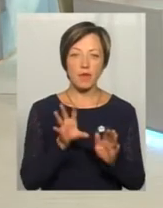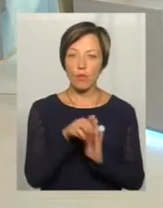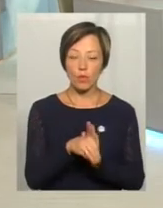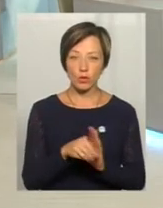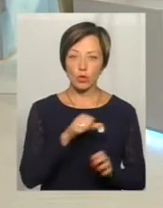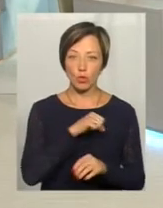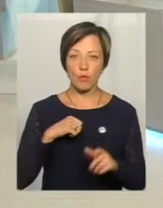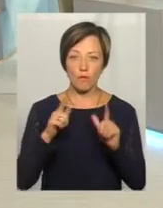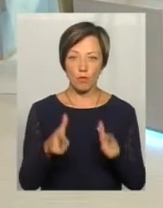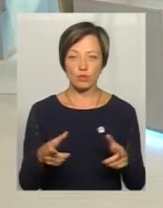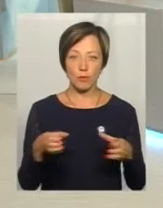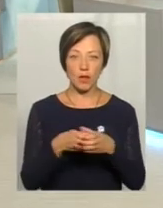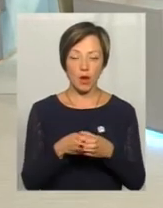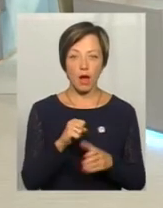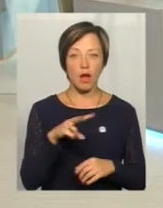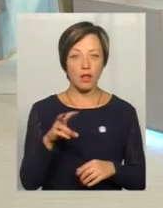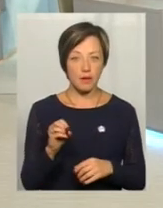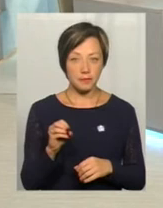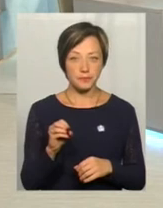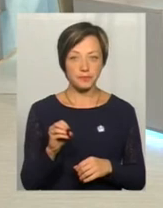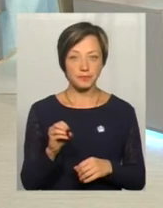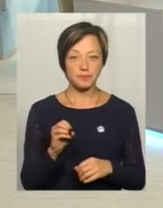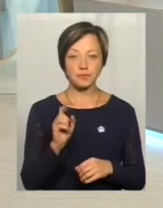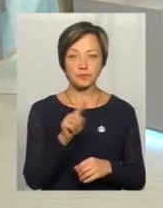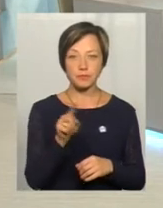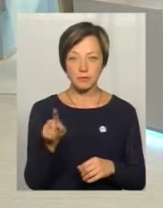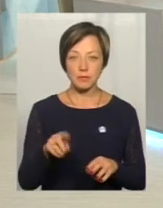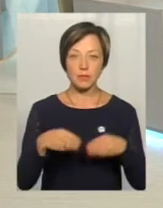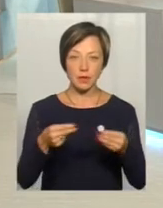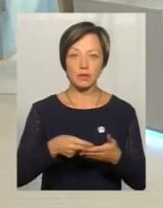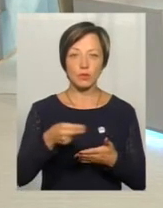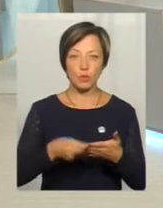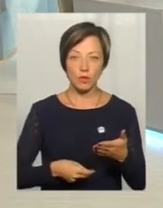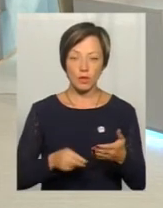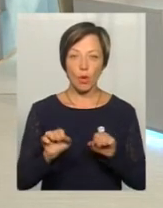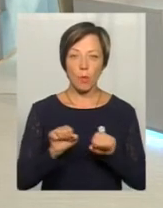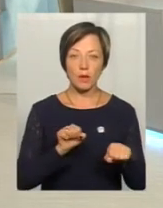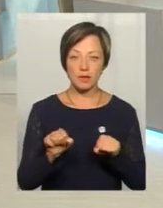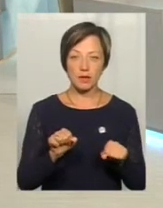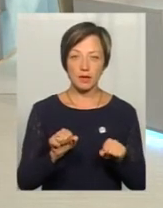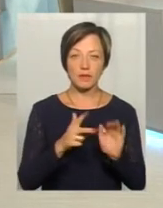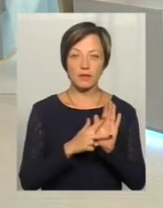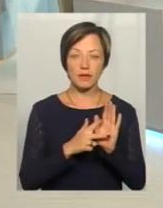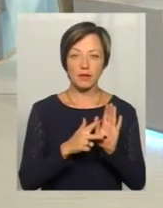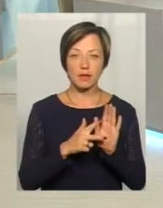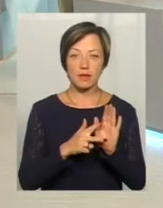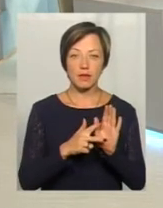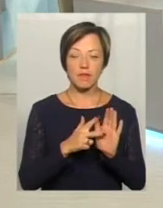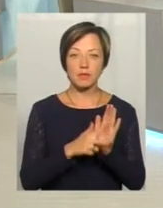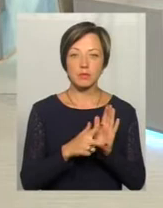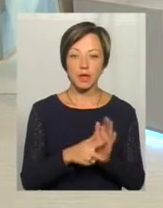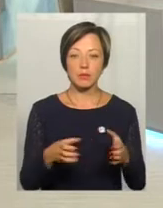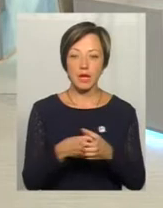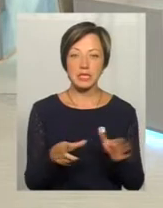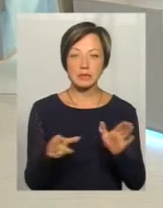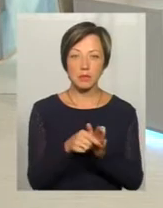складу добровольчих формувань. Але вони надали довідки командира 80-ї аеромобільної бригади, що